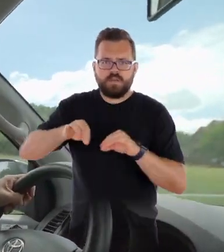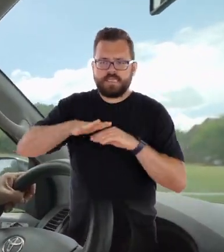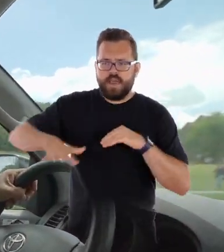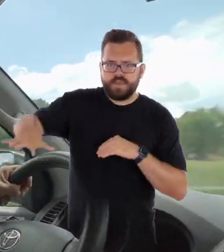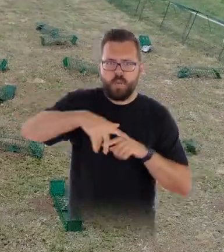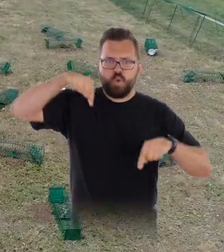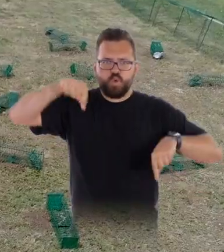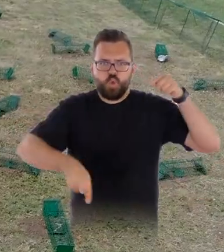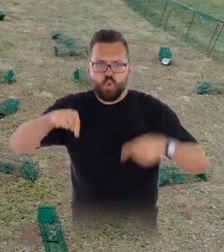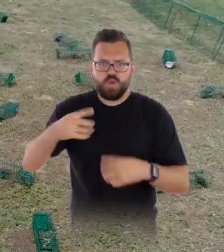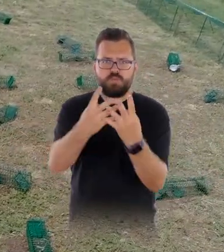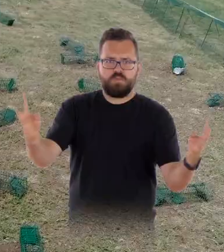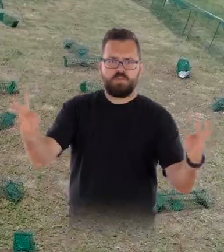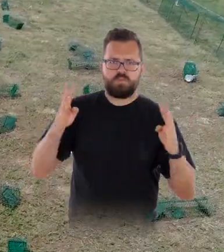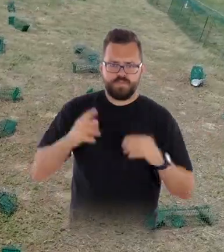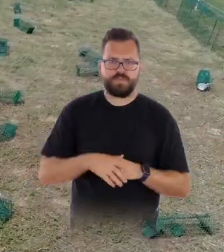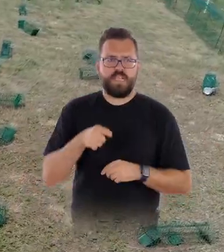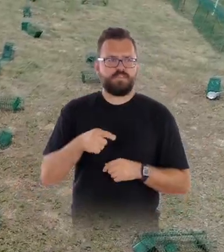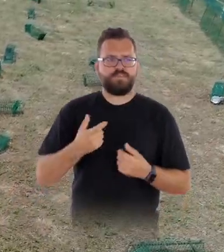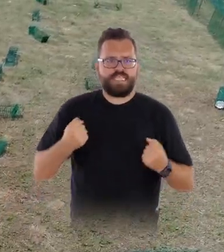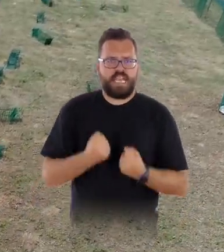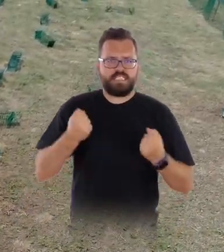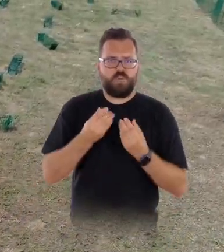elején gondozni kell, őrizni kell, letetni kell.